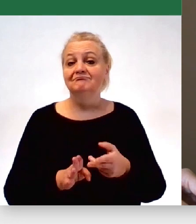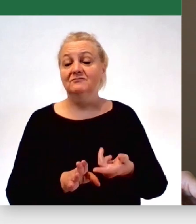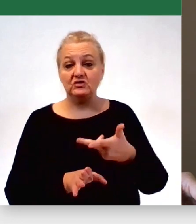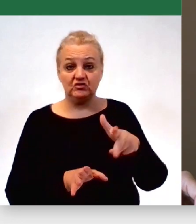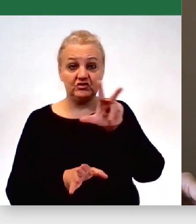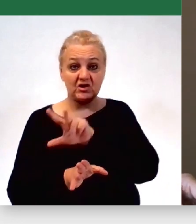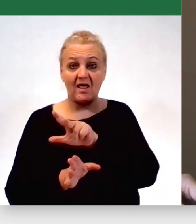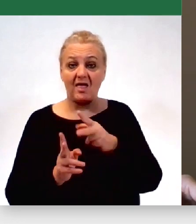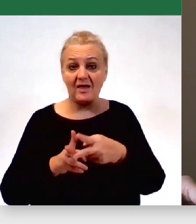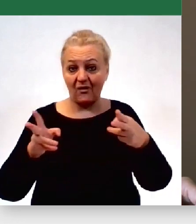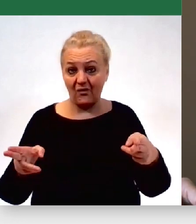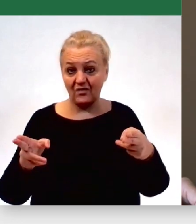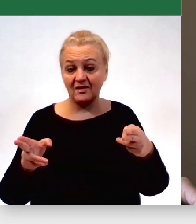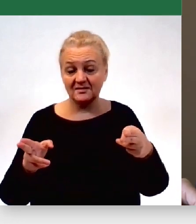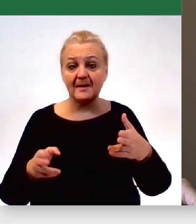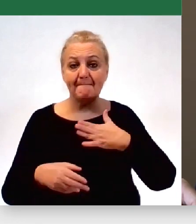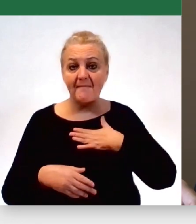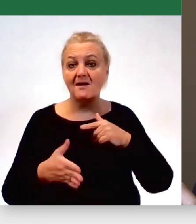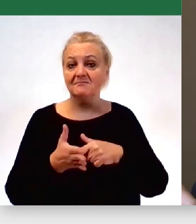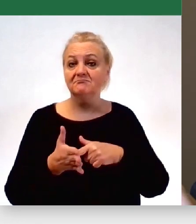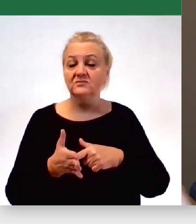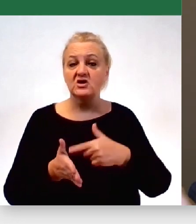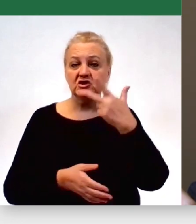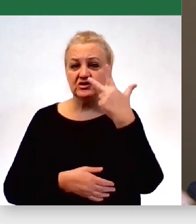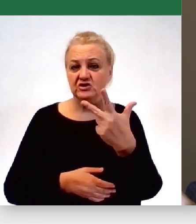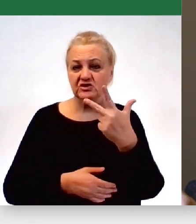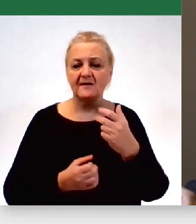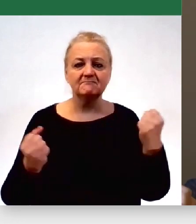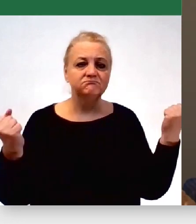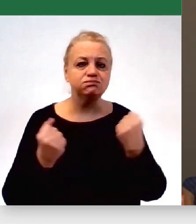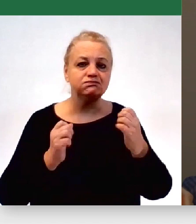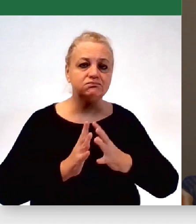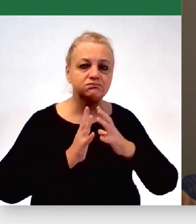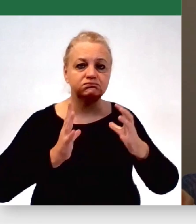lat mamy do czynienia z trzema potężnymi kryzysami.